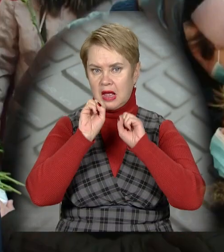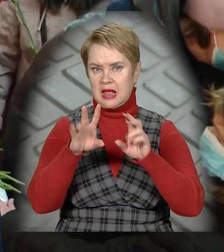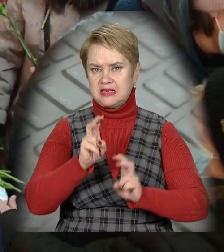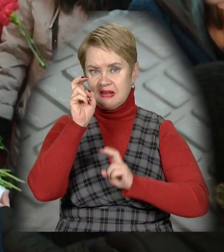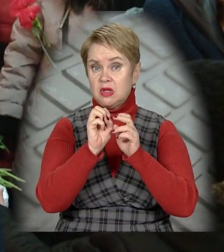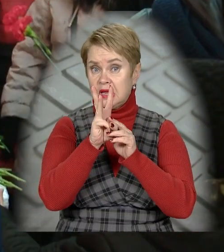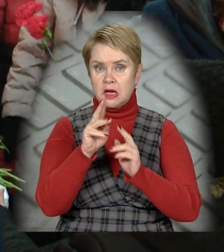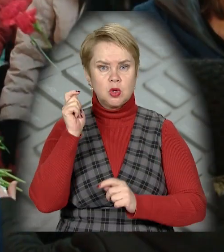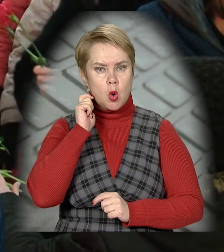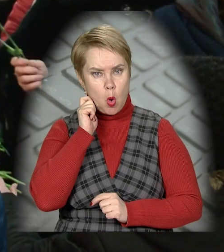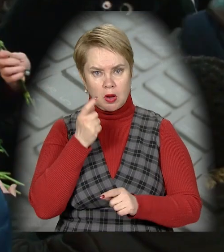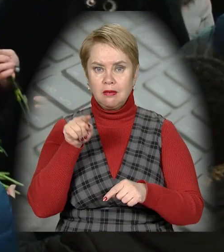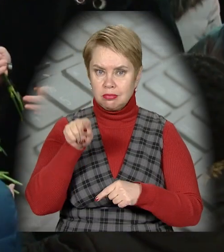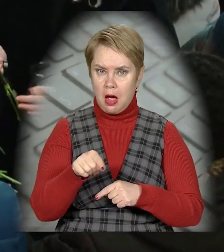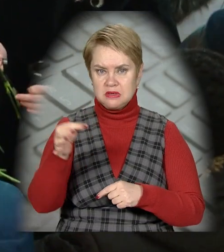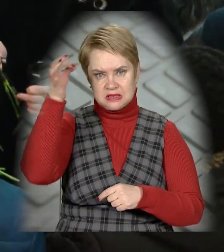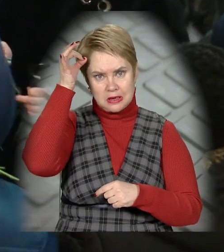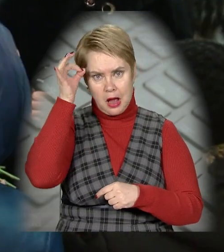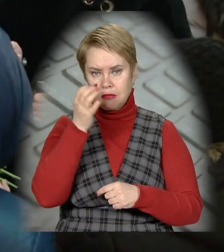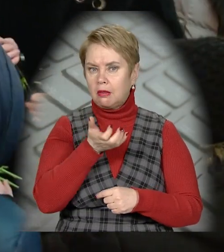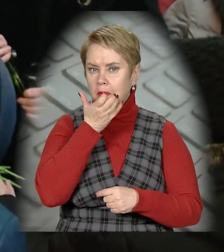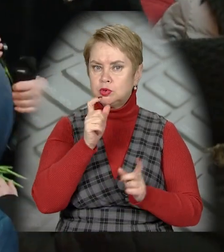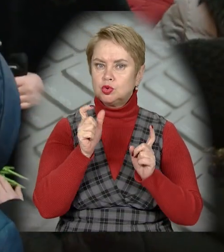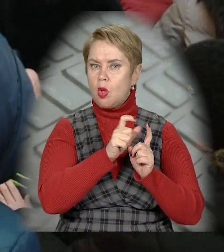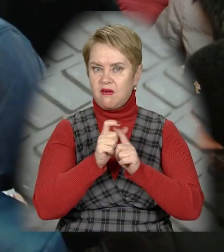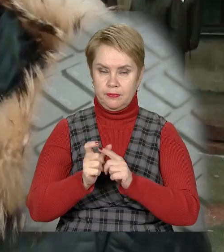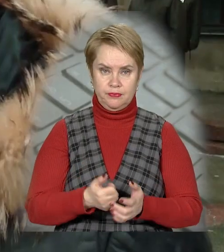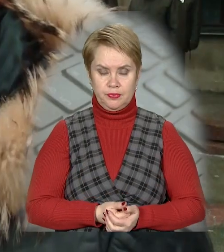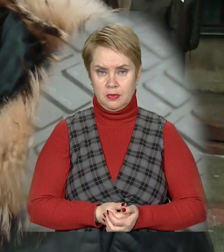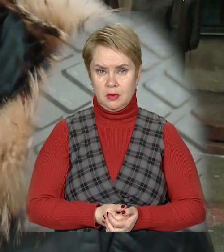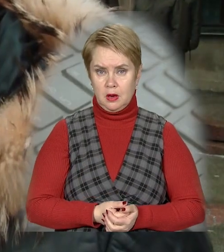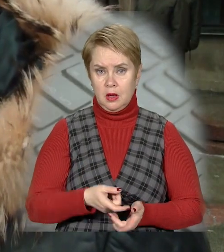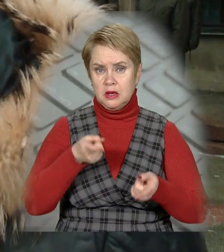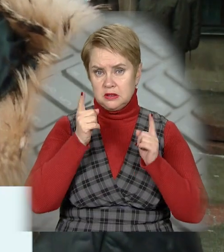віддала заводу 13 років. Там її згадують найтеплішими словами.